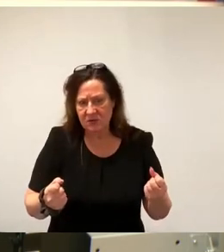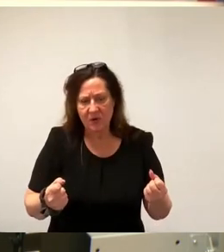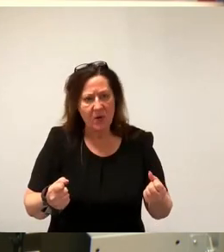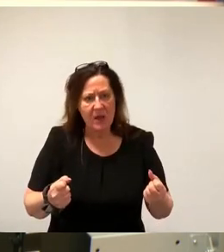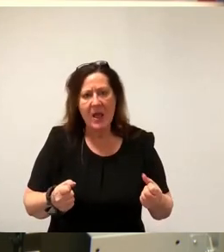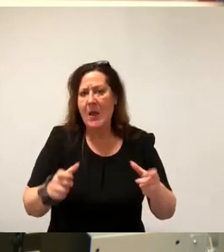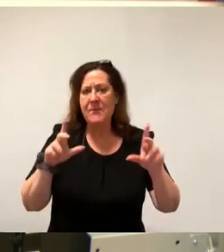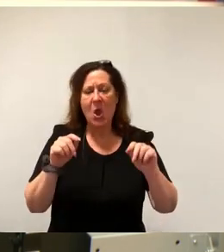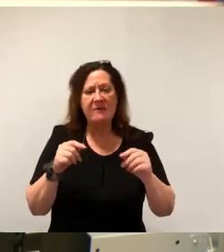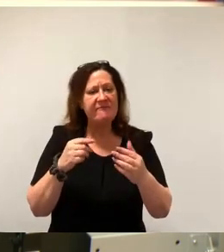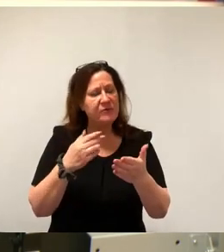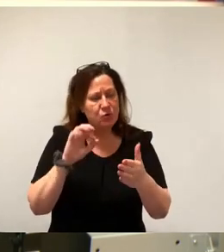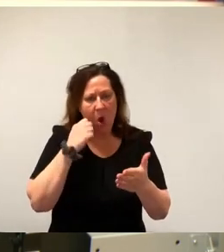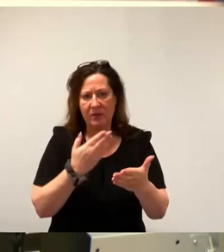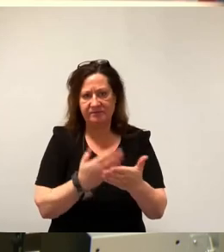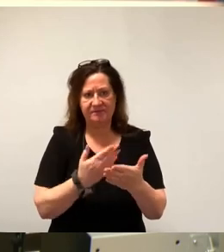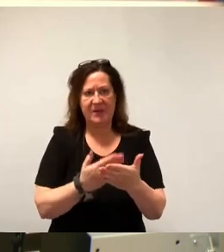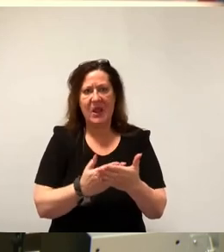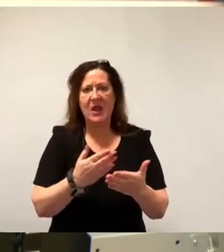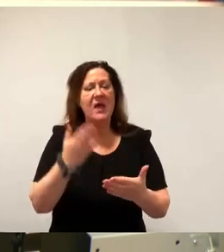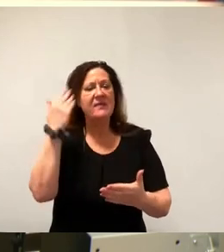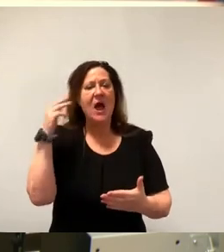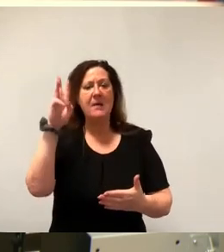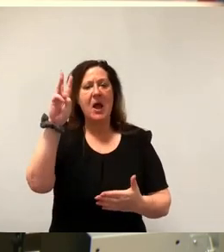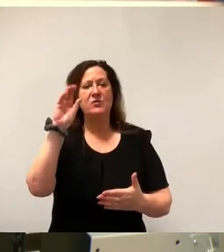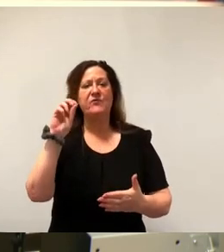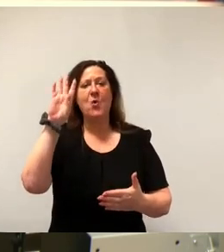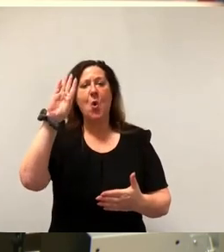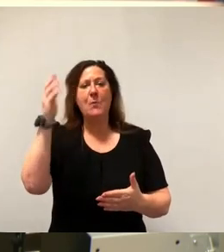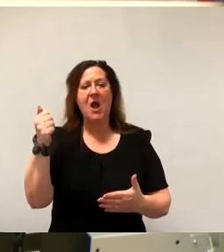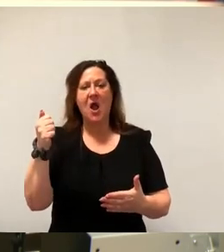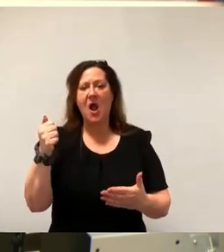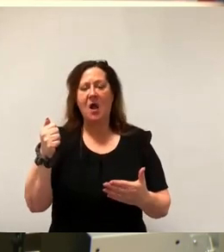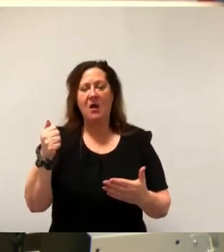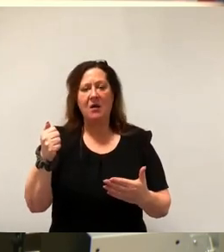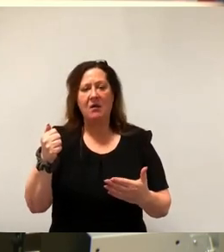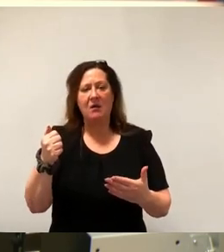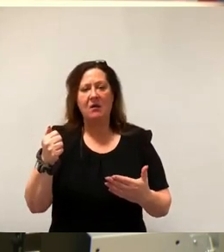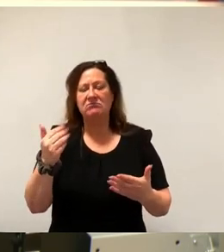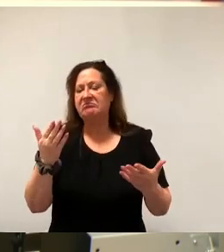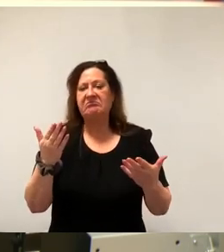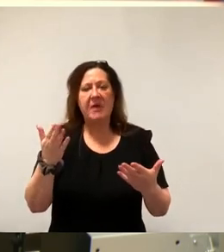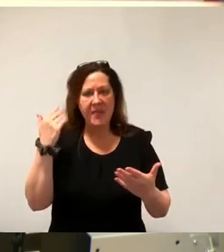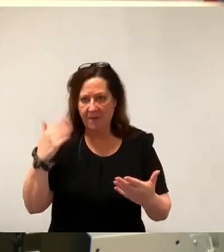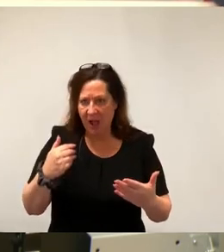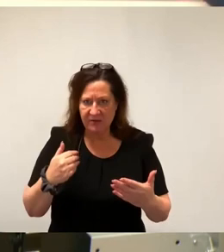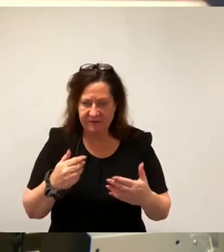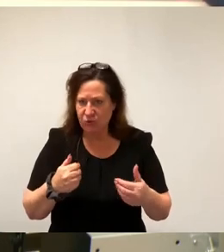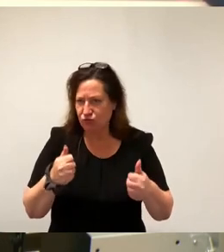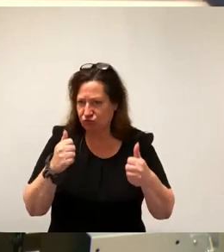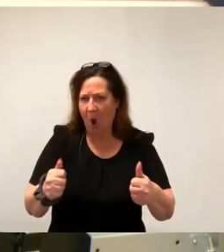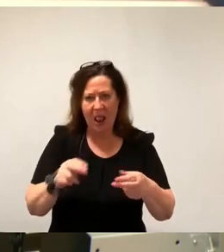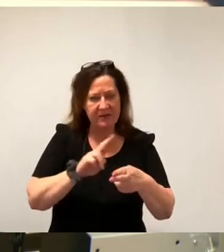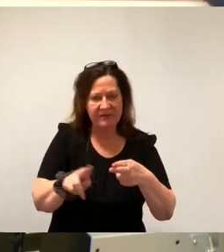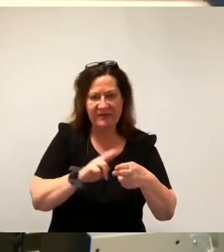Argument dazu. Die Wohnungen der WOBA damals waren ja nicht in einem Zustand, dass sie tiptop saniert waren.